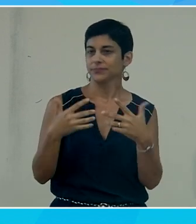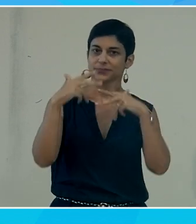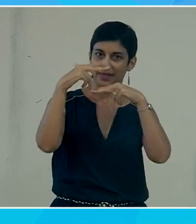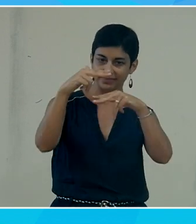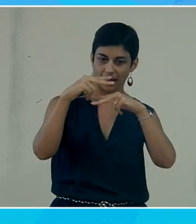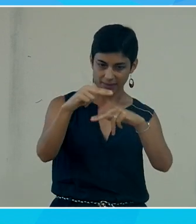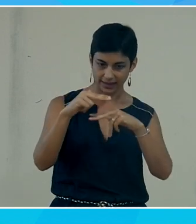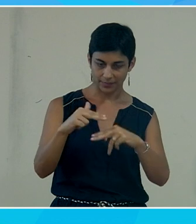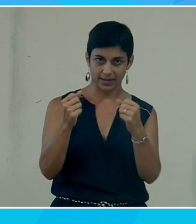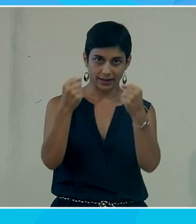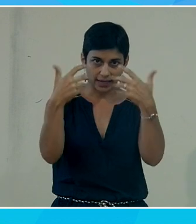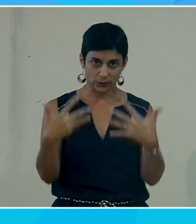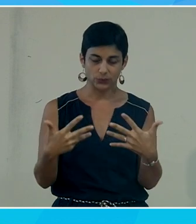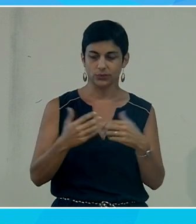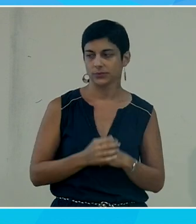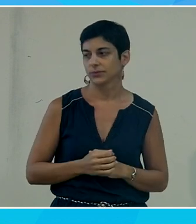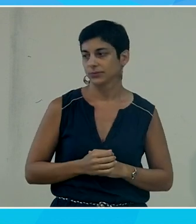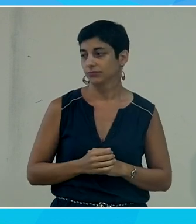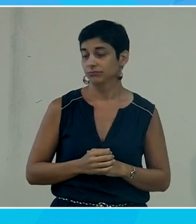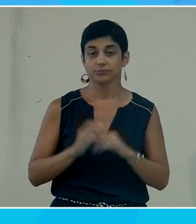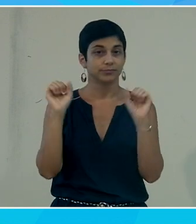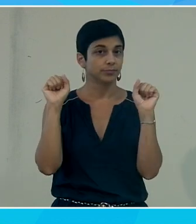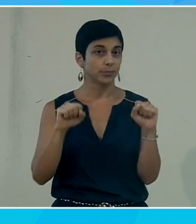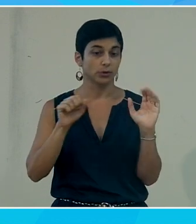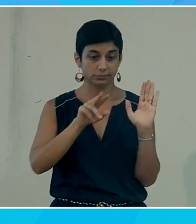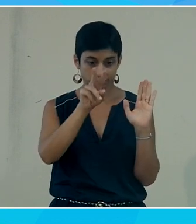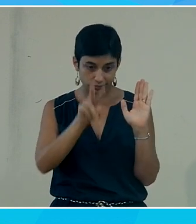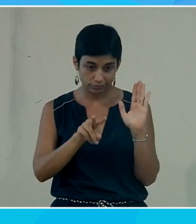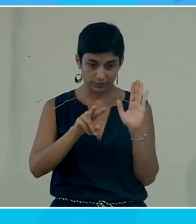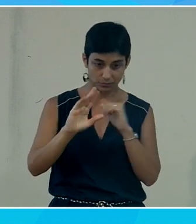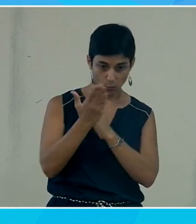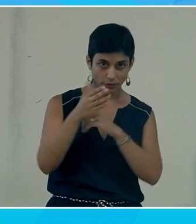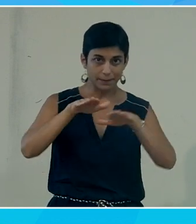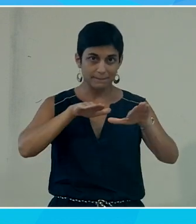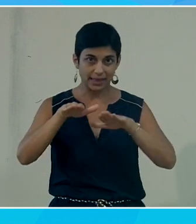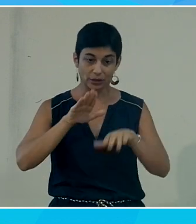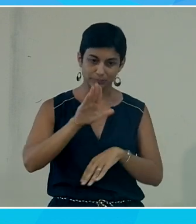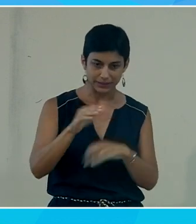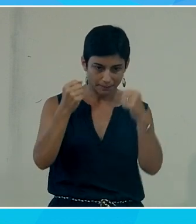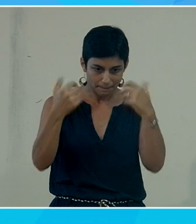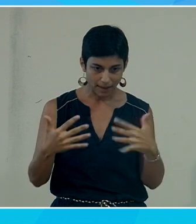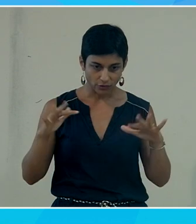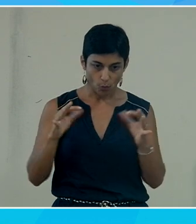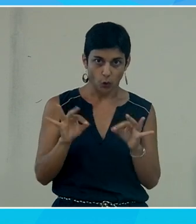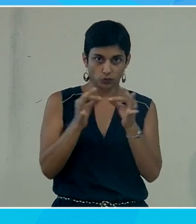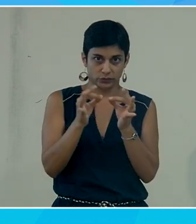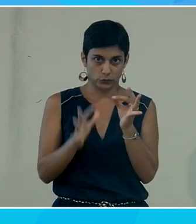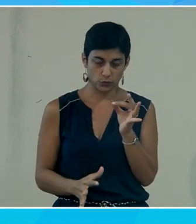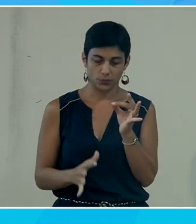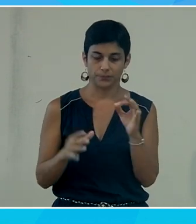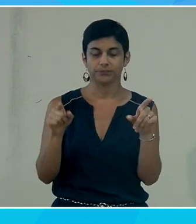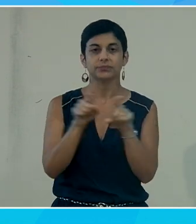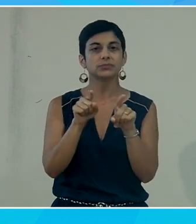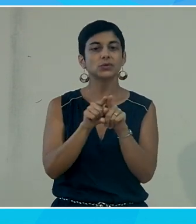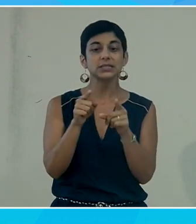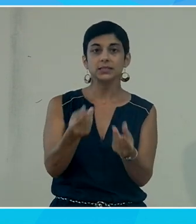de calcul donc il va me permettre comme ça de pouvoir avoir les méthodes d'analyse et de résolution de cette équation et qui va même me